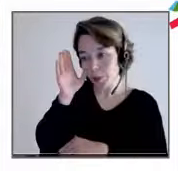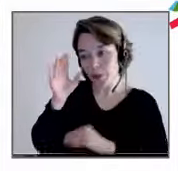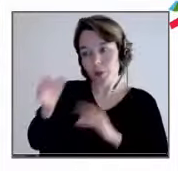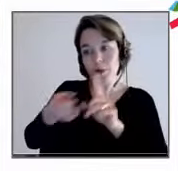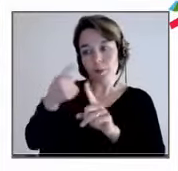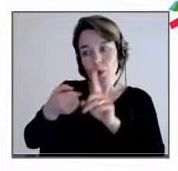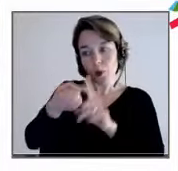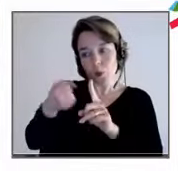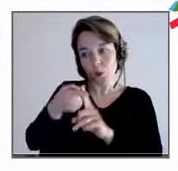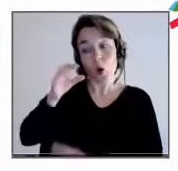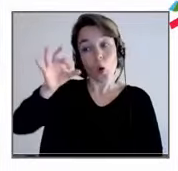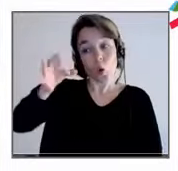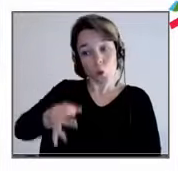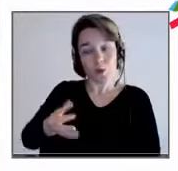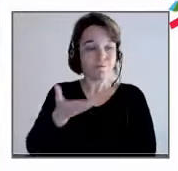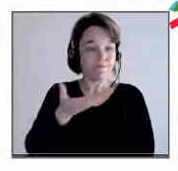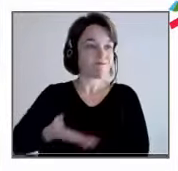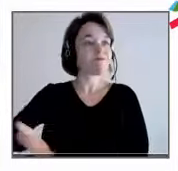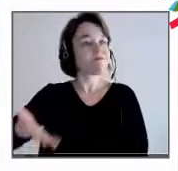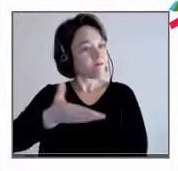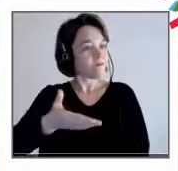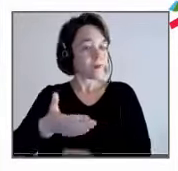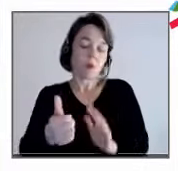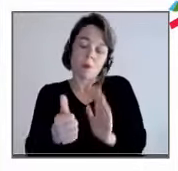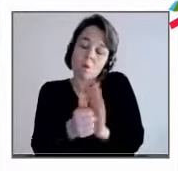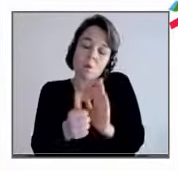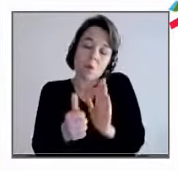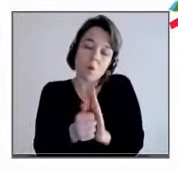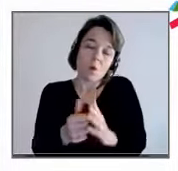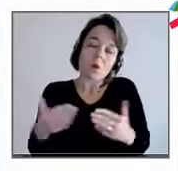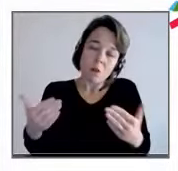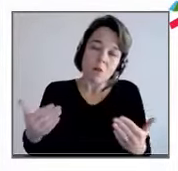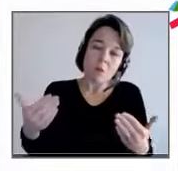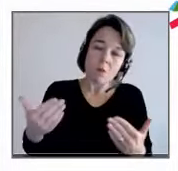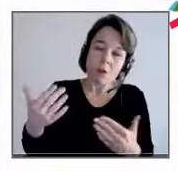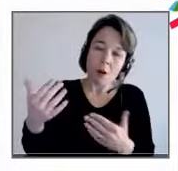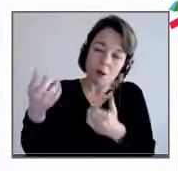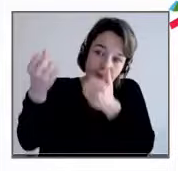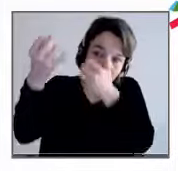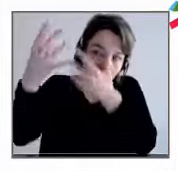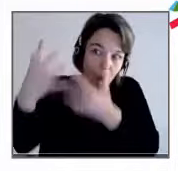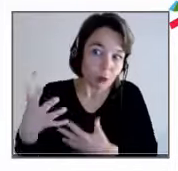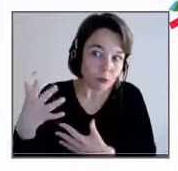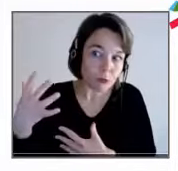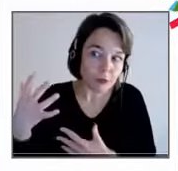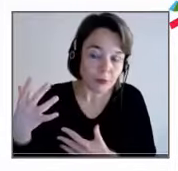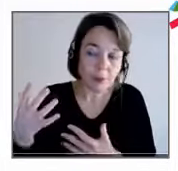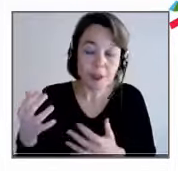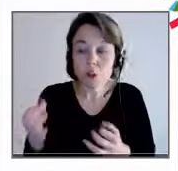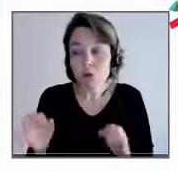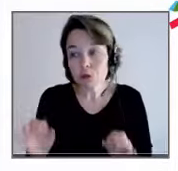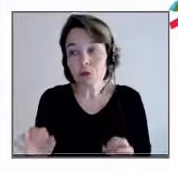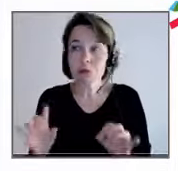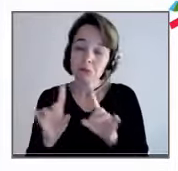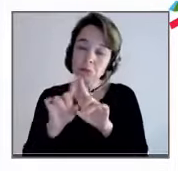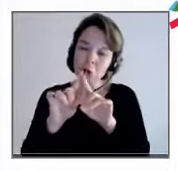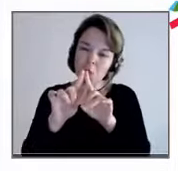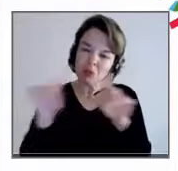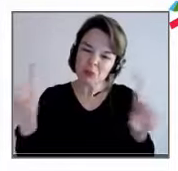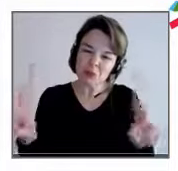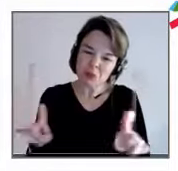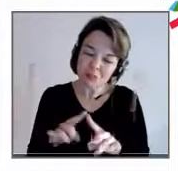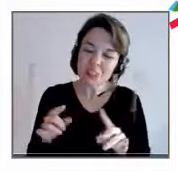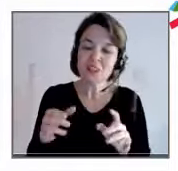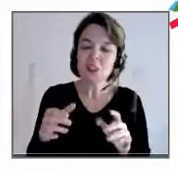ils ont un rôle à jouer. Il y une opportunité en tout cas pour ceux qui n'ont pas encore il n pas de fiches roms effectivement, ce qui n'est pas un métier officiel.